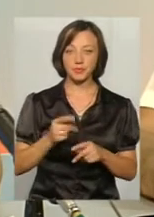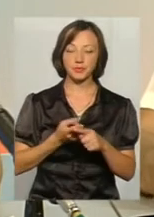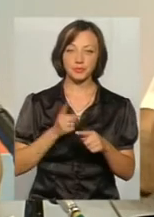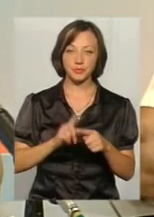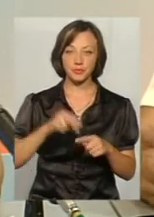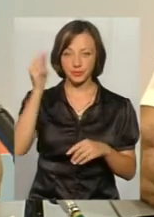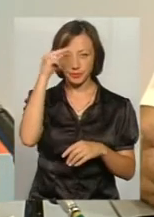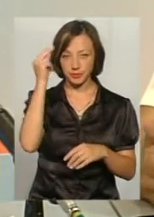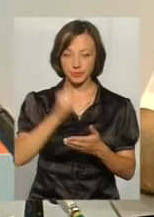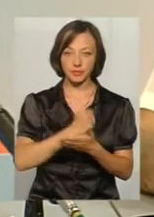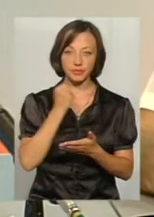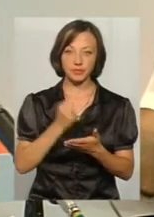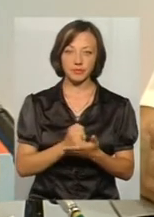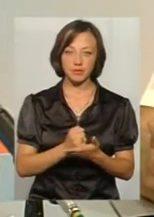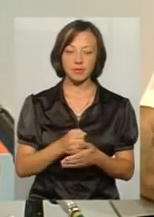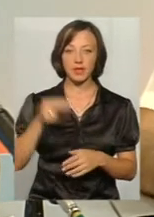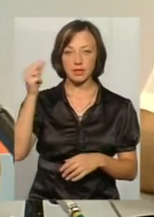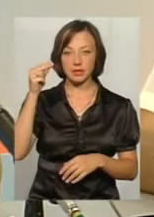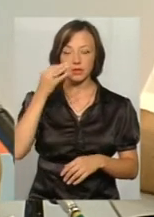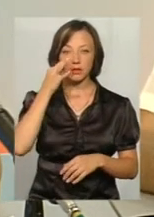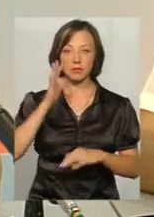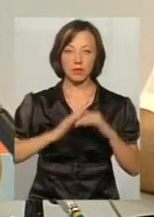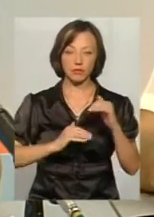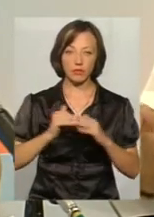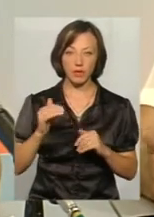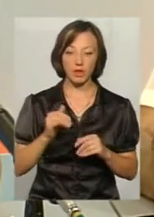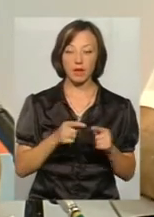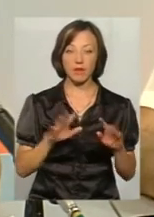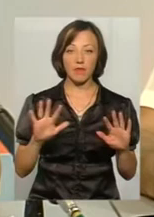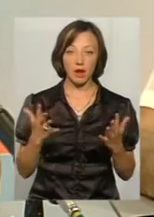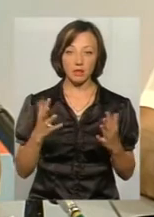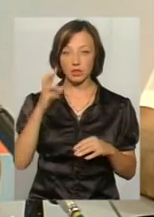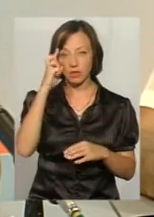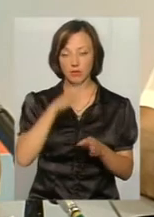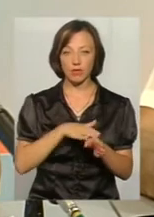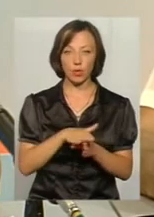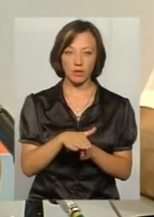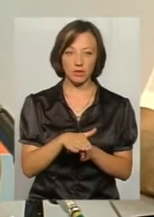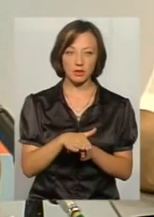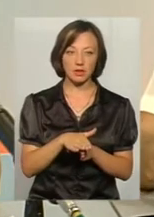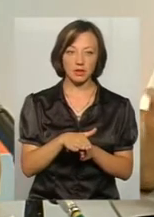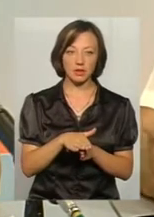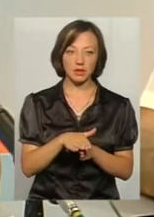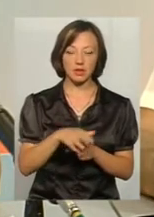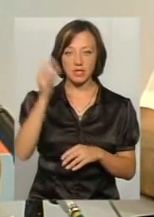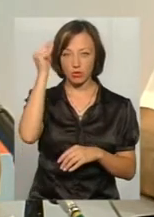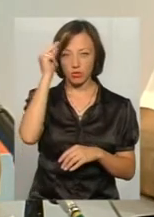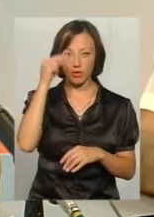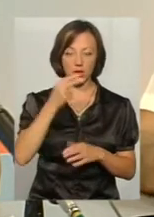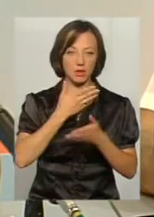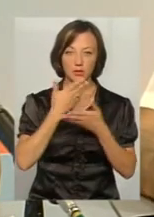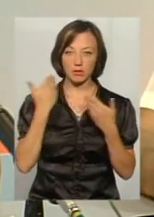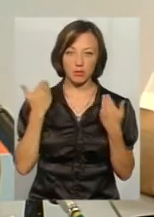це навчання закріплює на стажуванні. В разі, якщо це був державний виконавець, стажування для нього